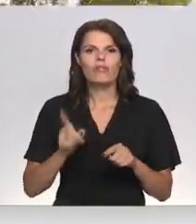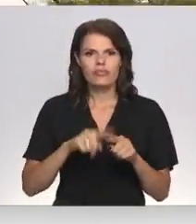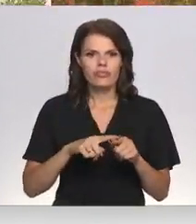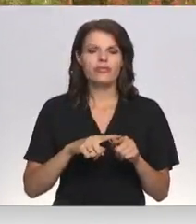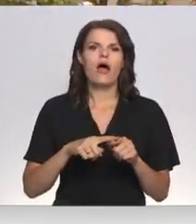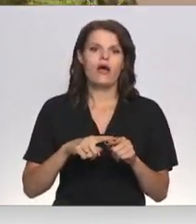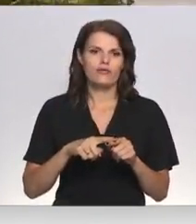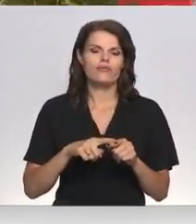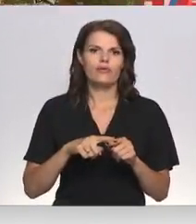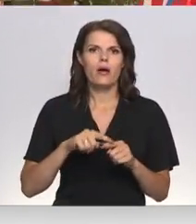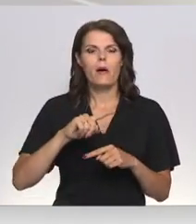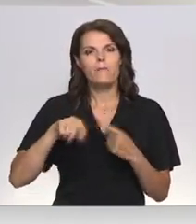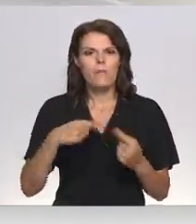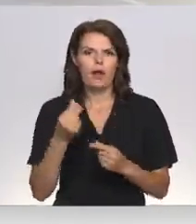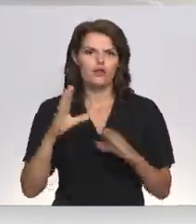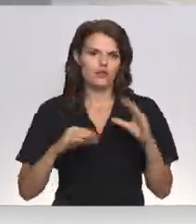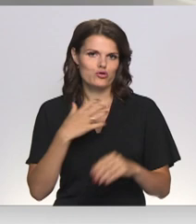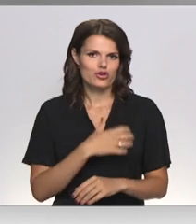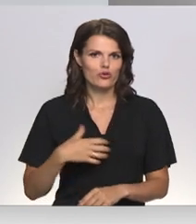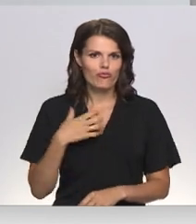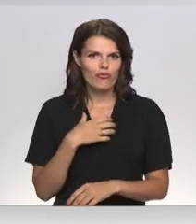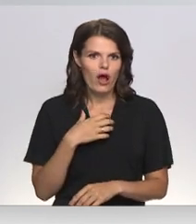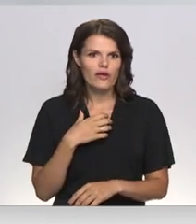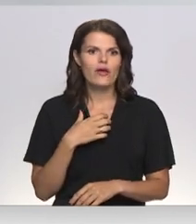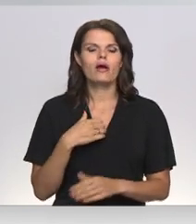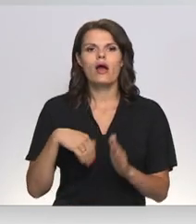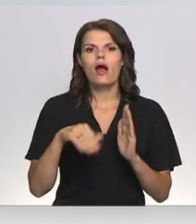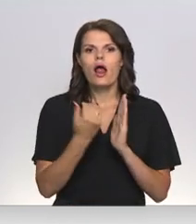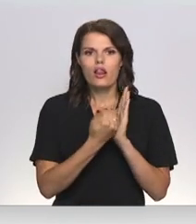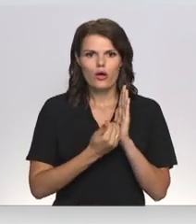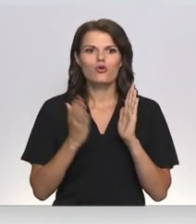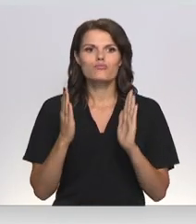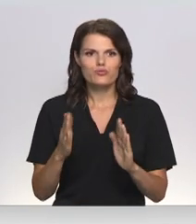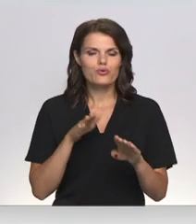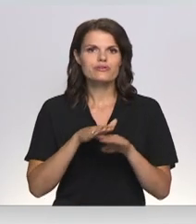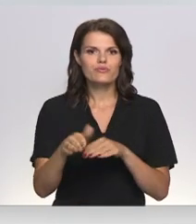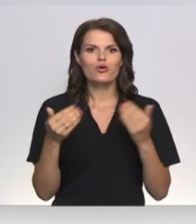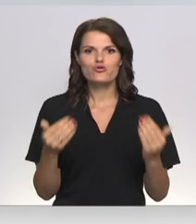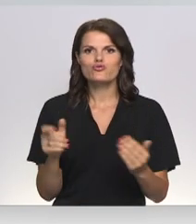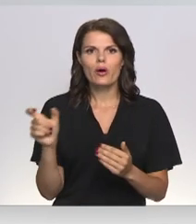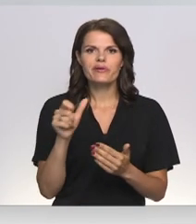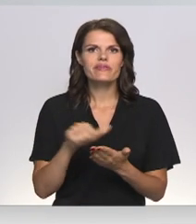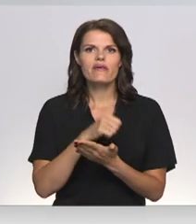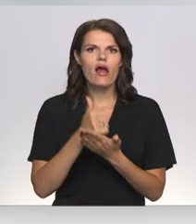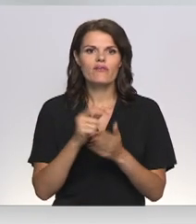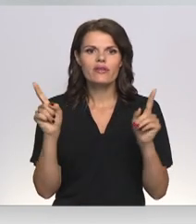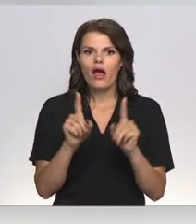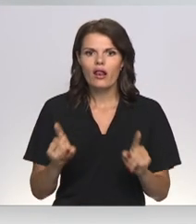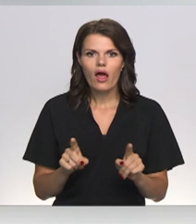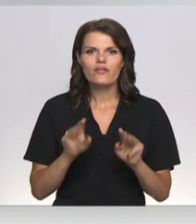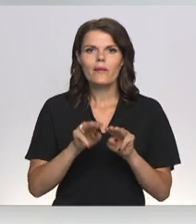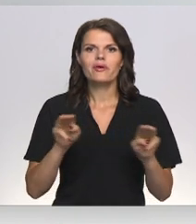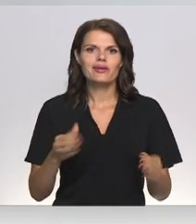šis finansējums mainotu budžetu. Likums Daugavpils ir tiks pildīts. Šobrīd galvenā niens ir tāda, ka ministrs